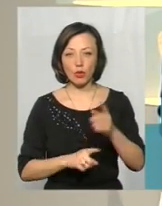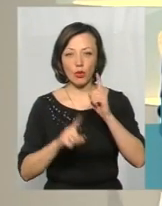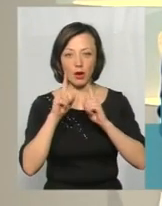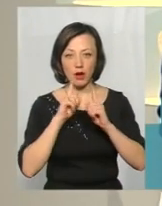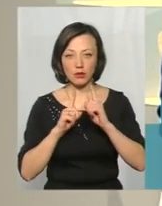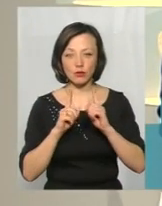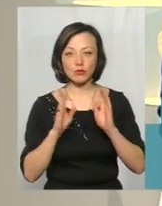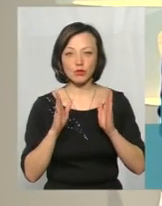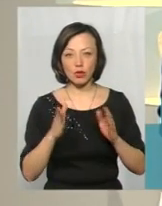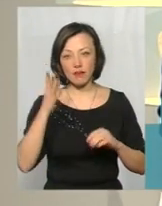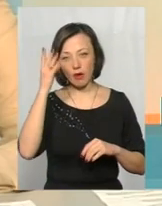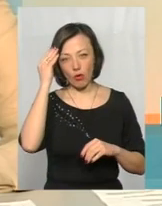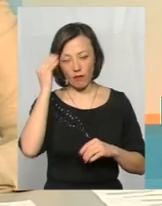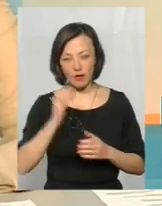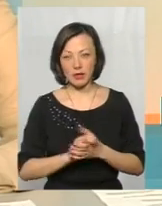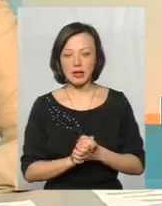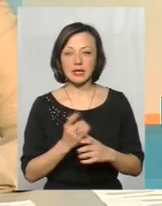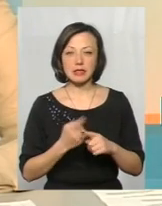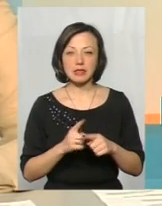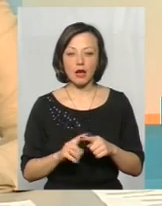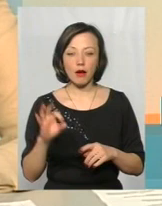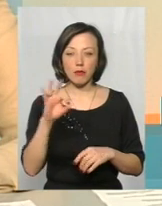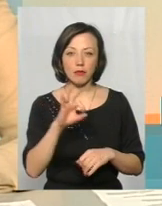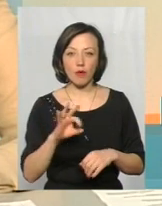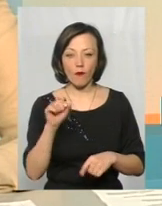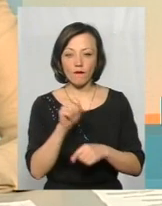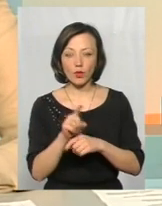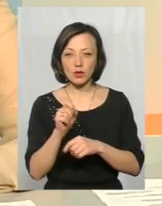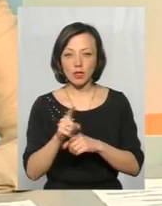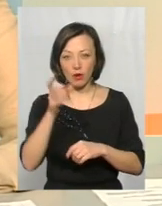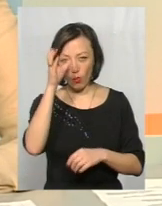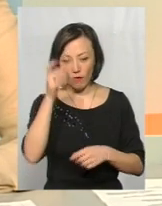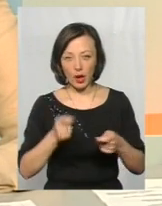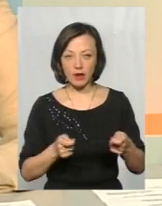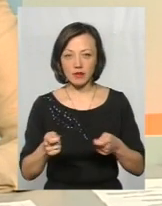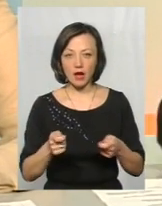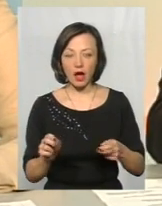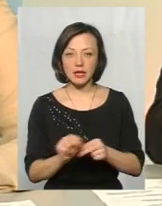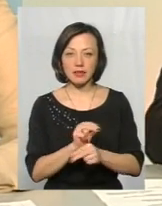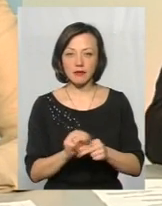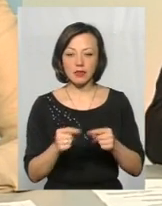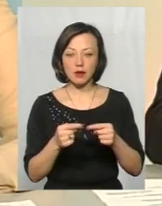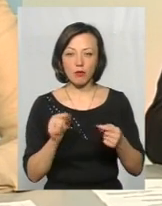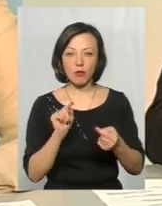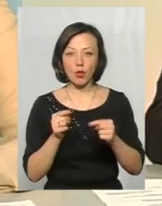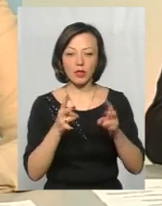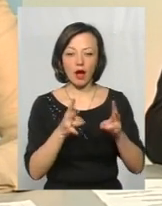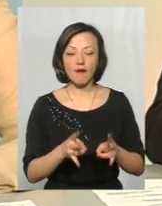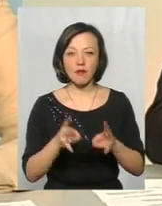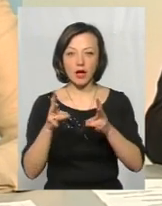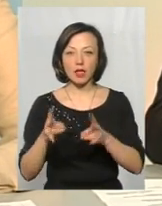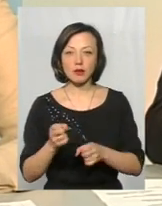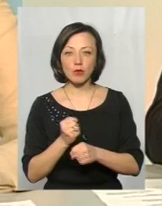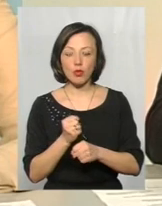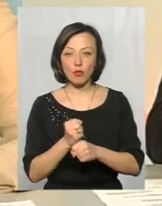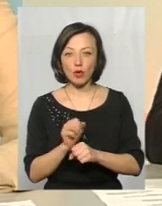будуть враховані. Це щодо функції наукового керівника реставраційними та протиаварійними роботами